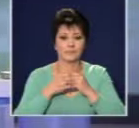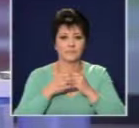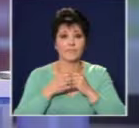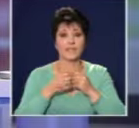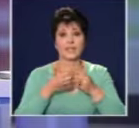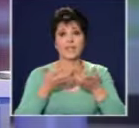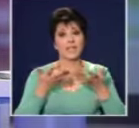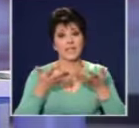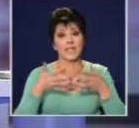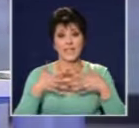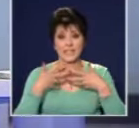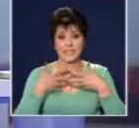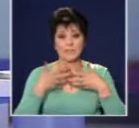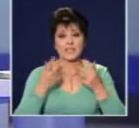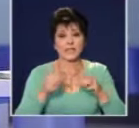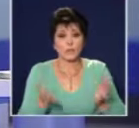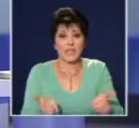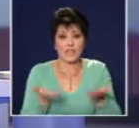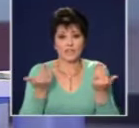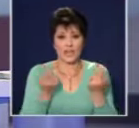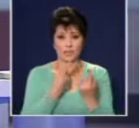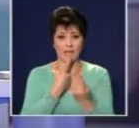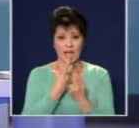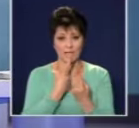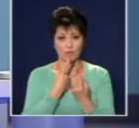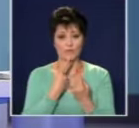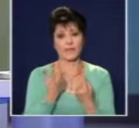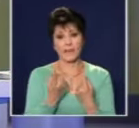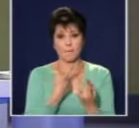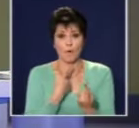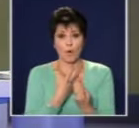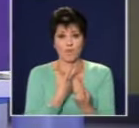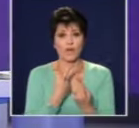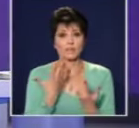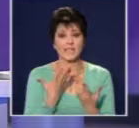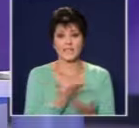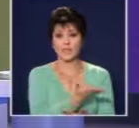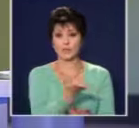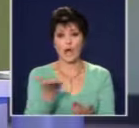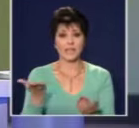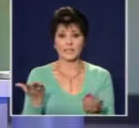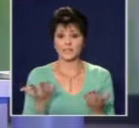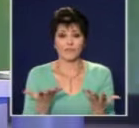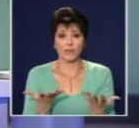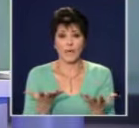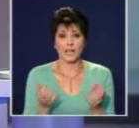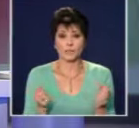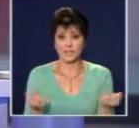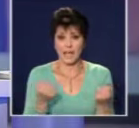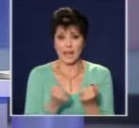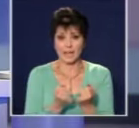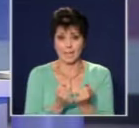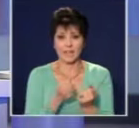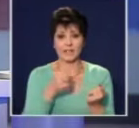Искаме се за начално нашият разговор наистина да поговорим за ситуацията в която се намира страната и в която е заварват